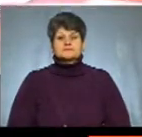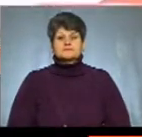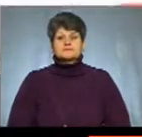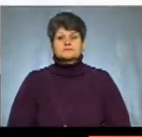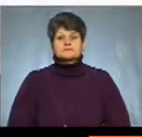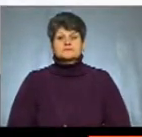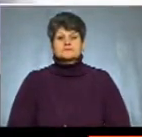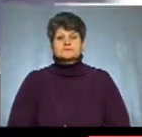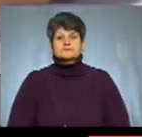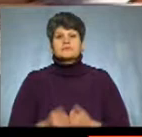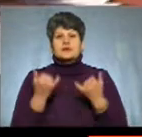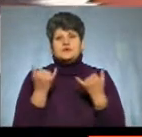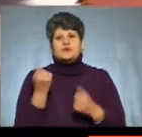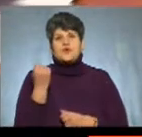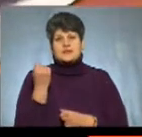Сьогодні 11.